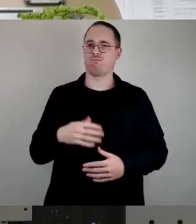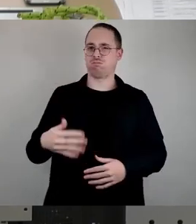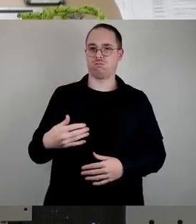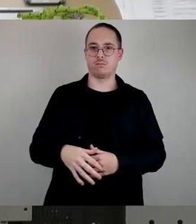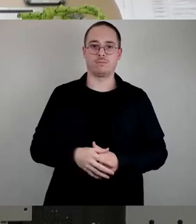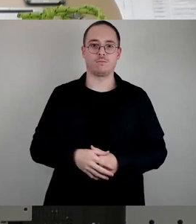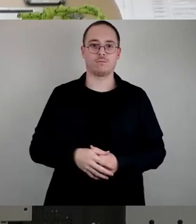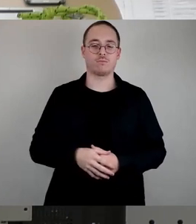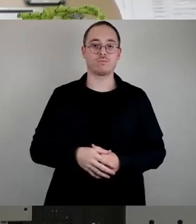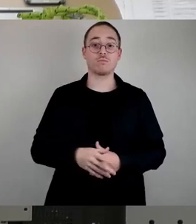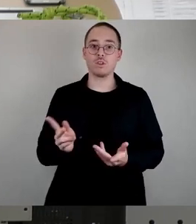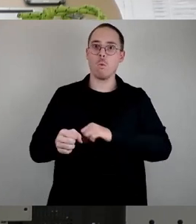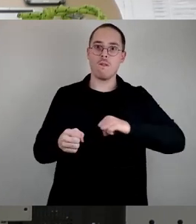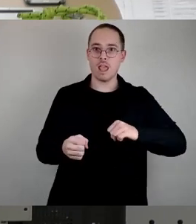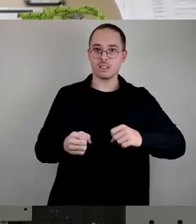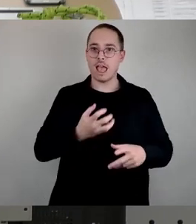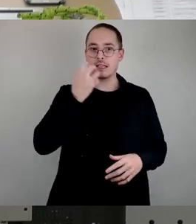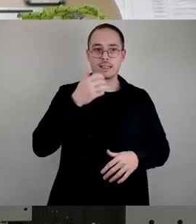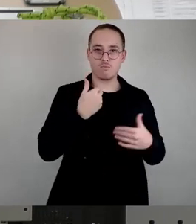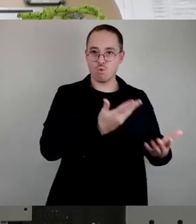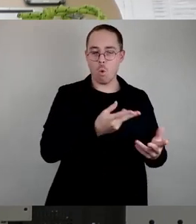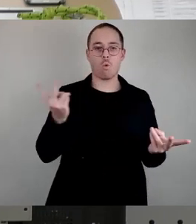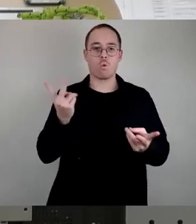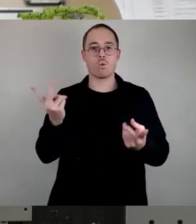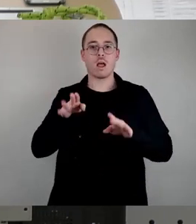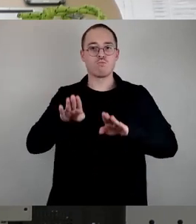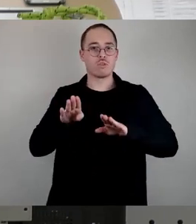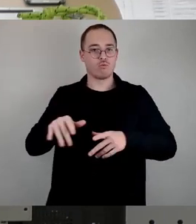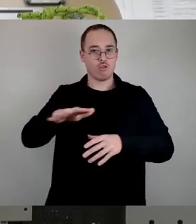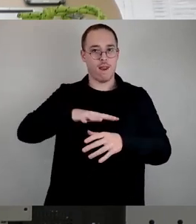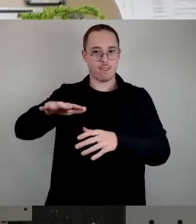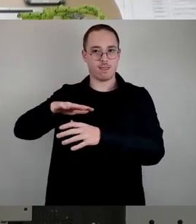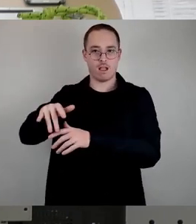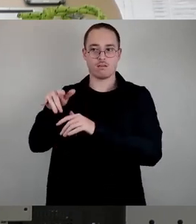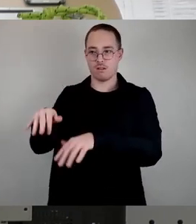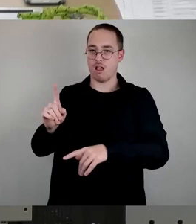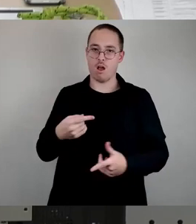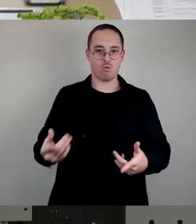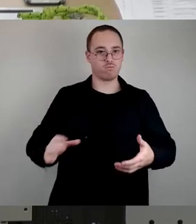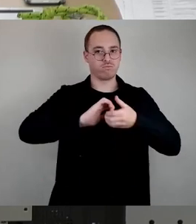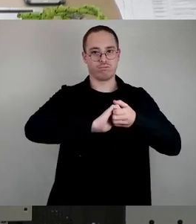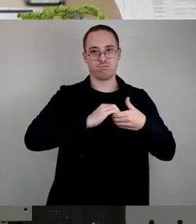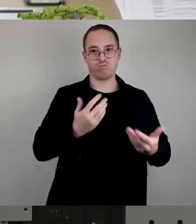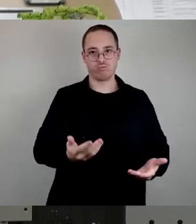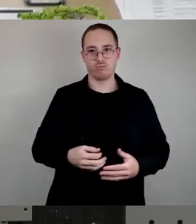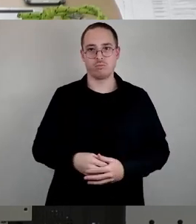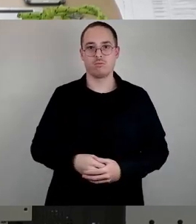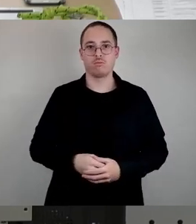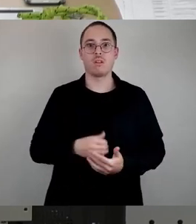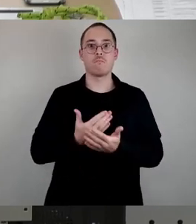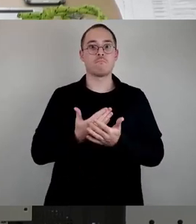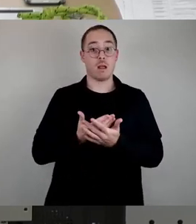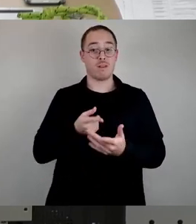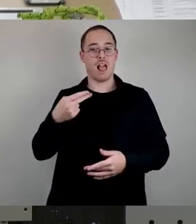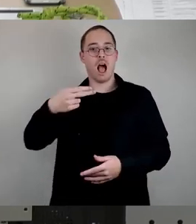aus muslimischen Ländern, die das Hamas-Massaker an mehr als 1200 hauptsächlich wehrlosen Juden, darunter Frauen und Kindern, als